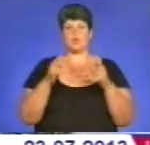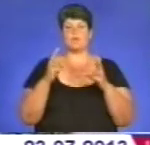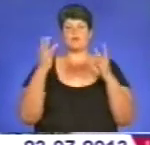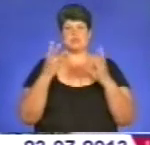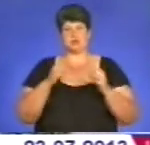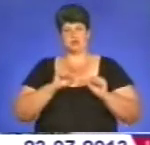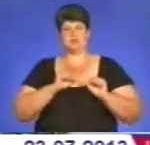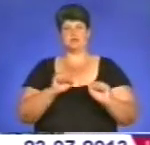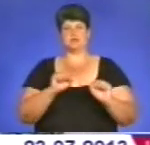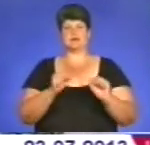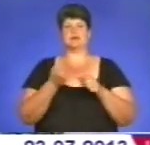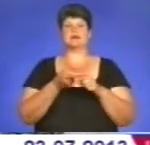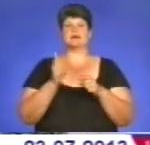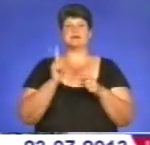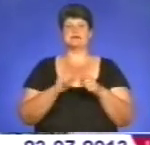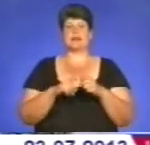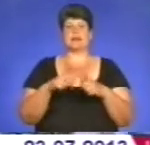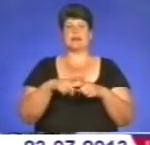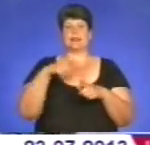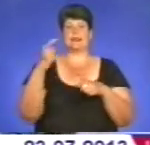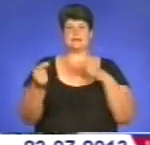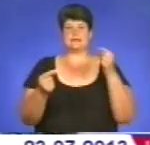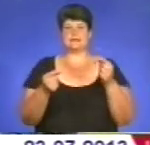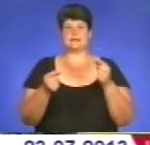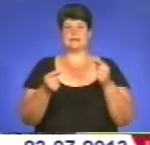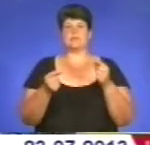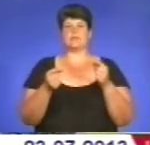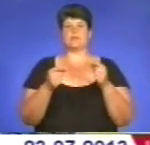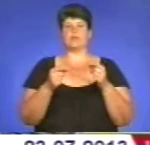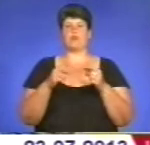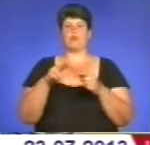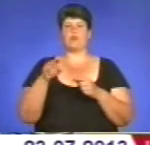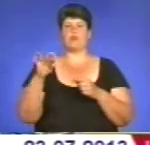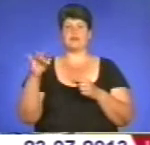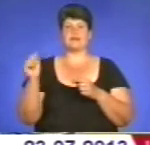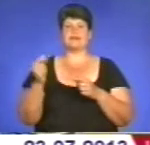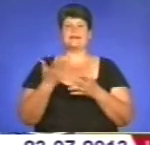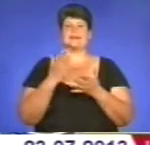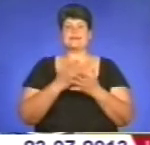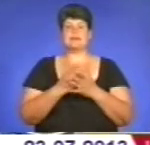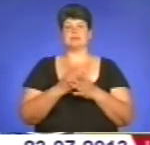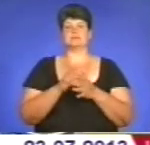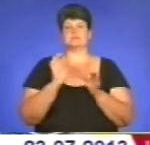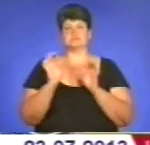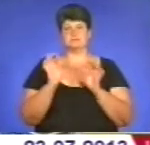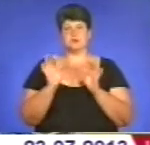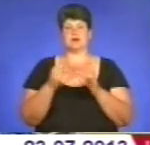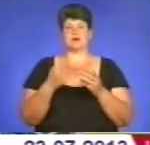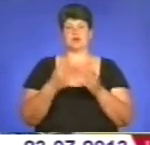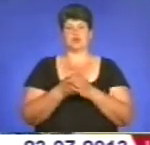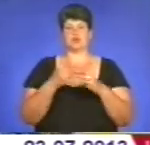представлені лісові масиви, листяних порід, які є більш безпечними пожежно-відношені.